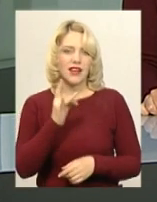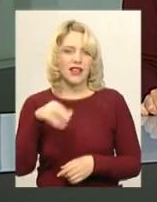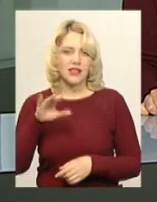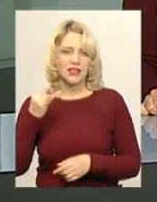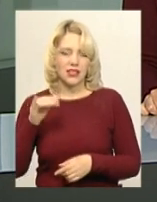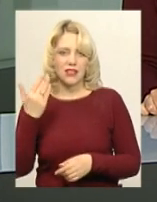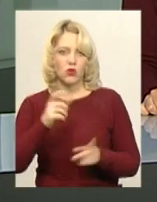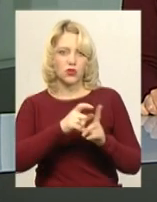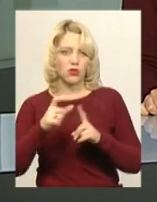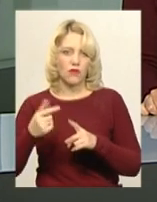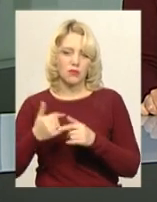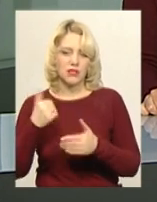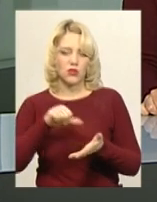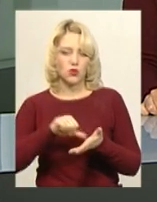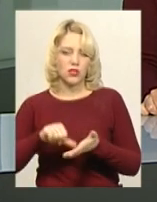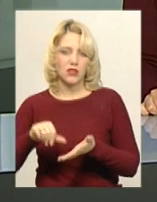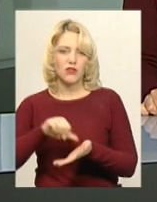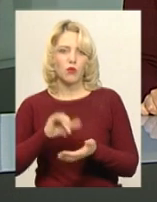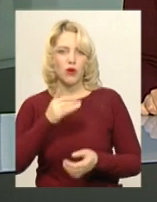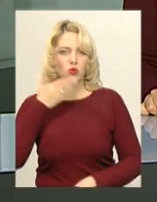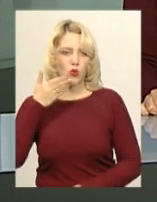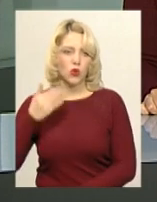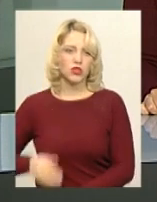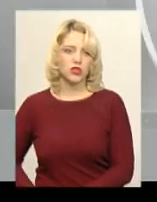За його словами, зараз учасники виступають в Угорщині.